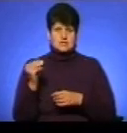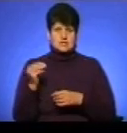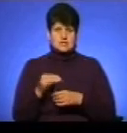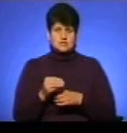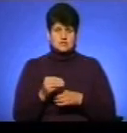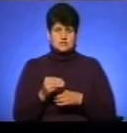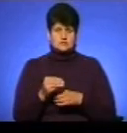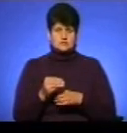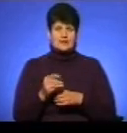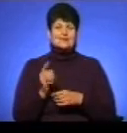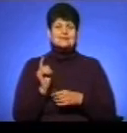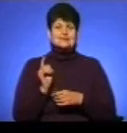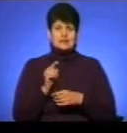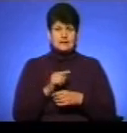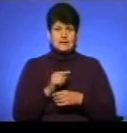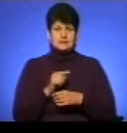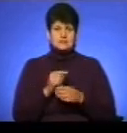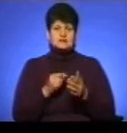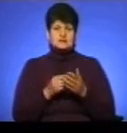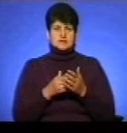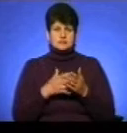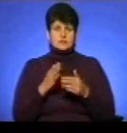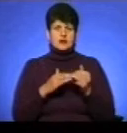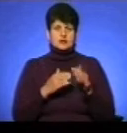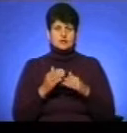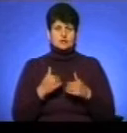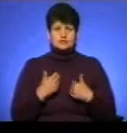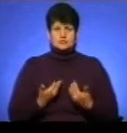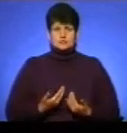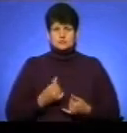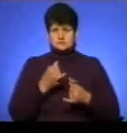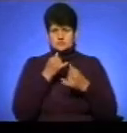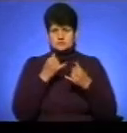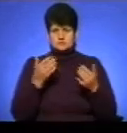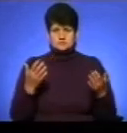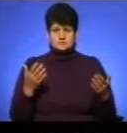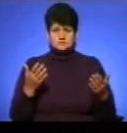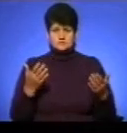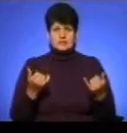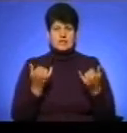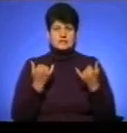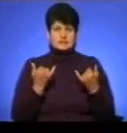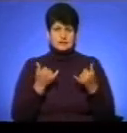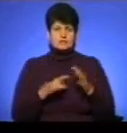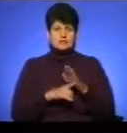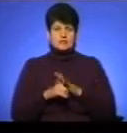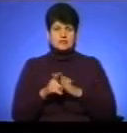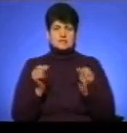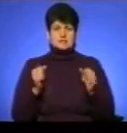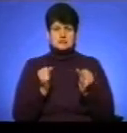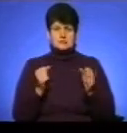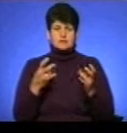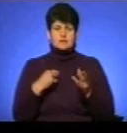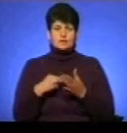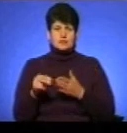І з такими тарифами ми практично не виживаємо. А зараз наступає ще зима, треба закупити